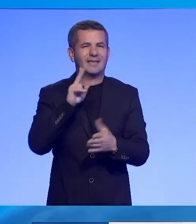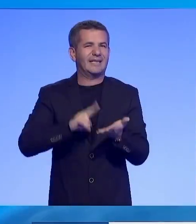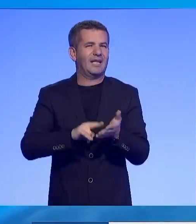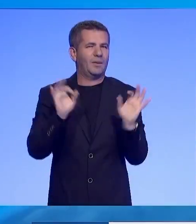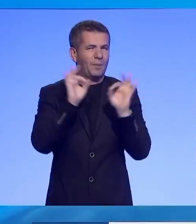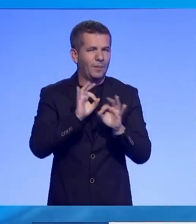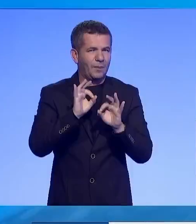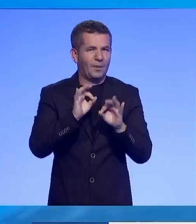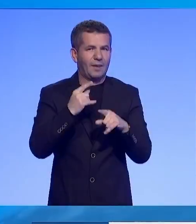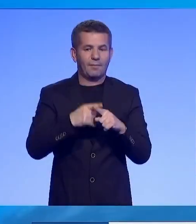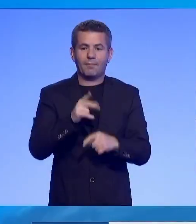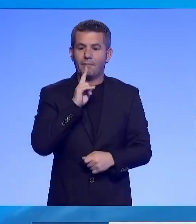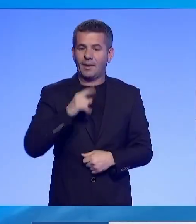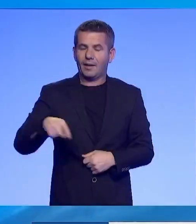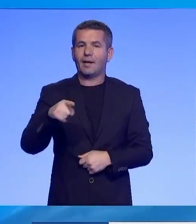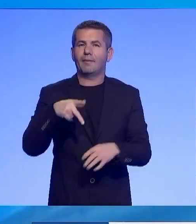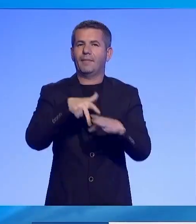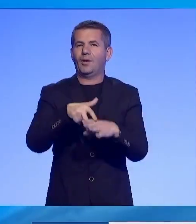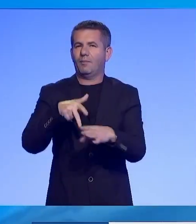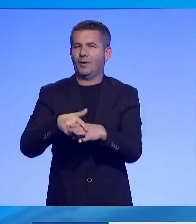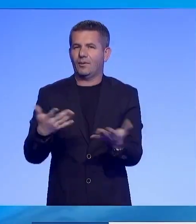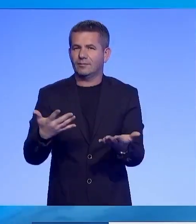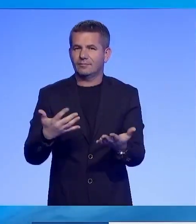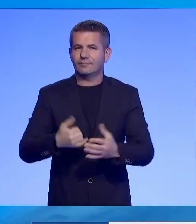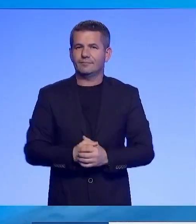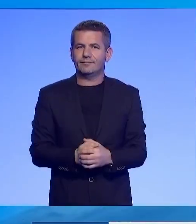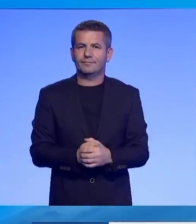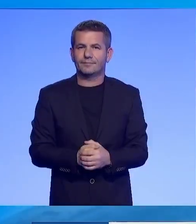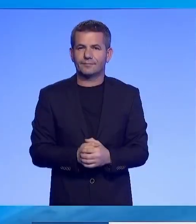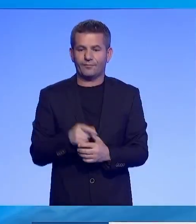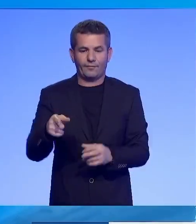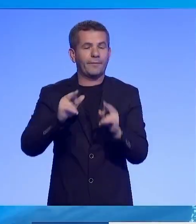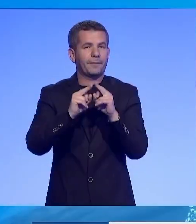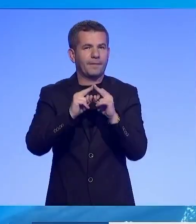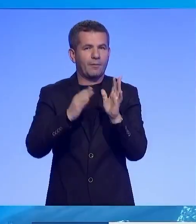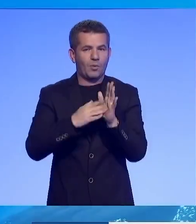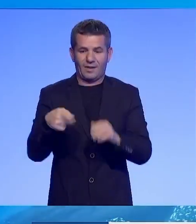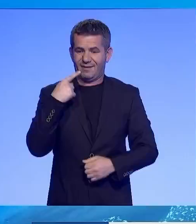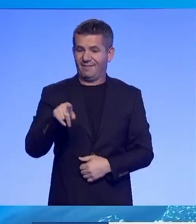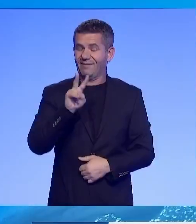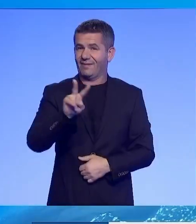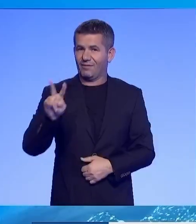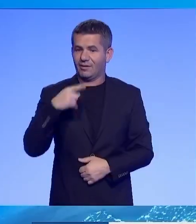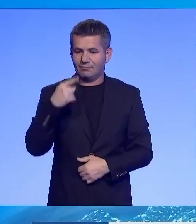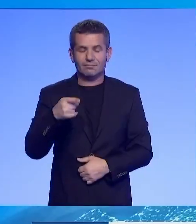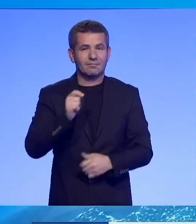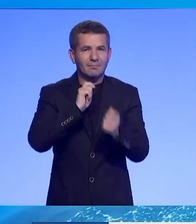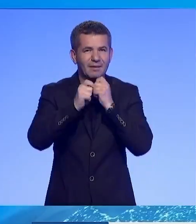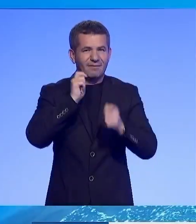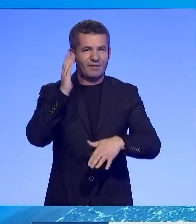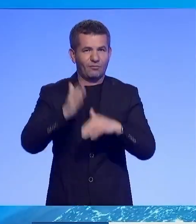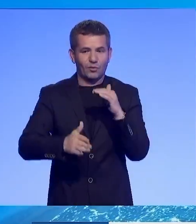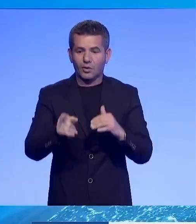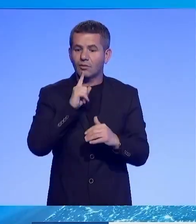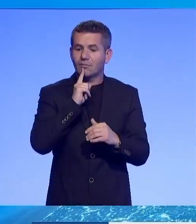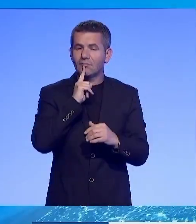dhe një pakice vogël po e pëngon këtë. Ndërkaq, Armend Muja i vetvendosjes, thase marveshja përfundimtare është